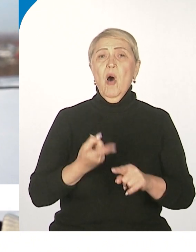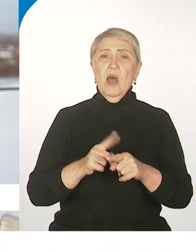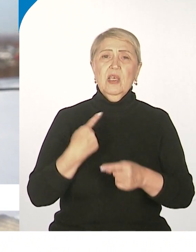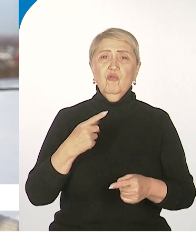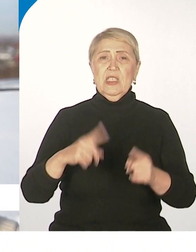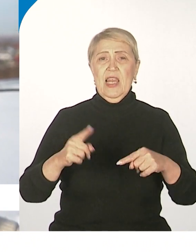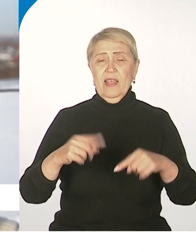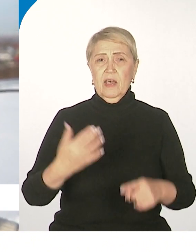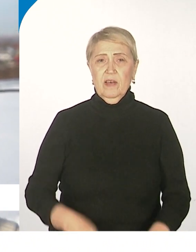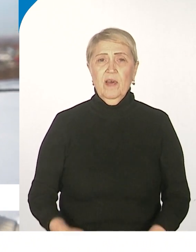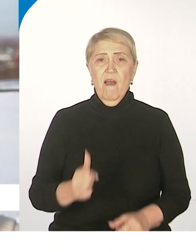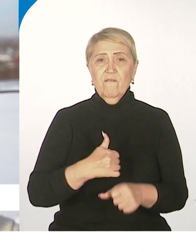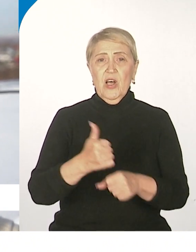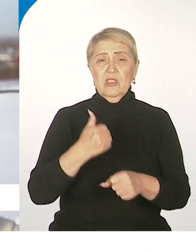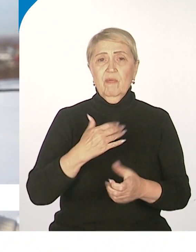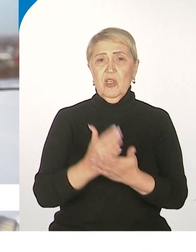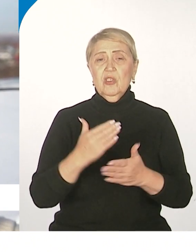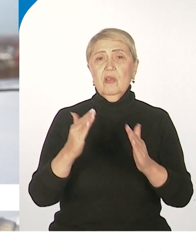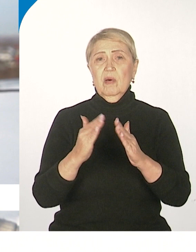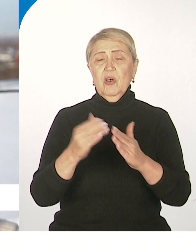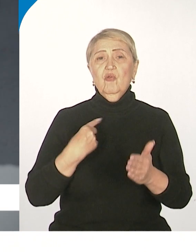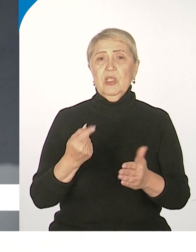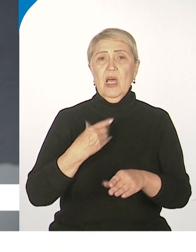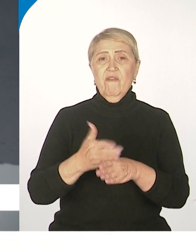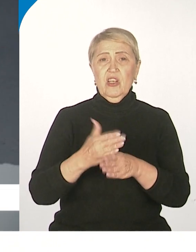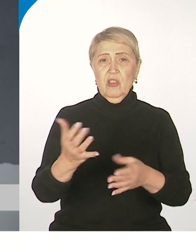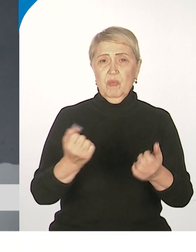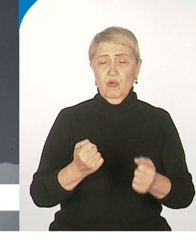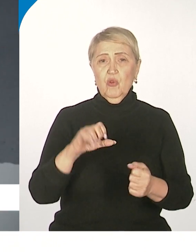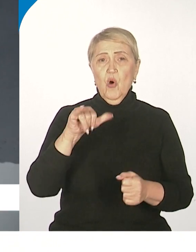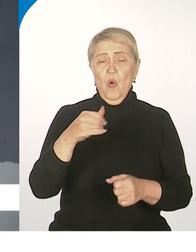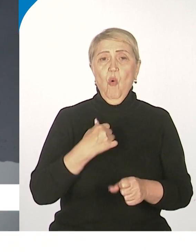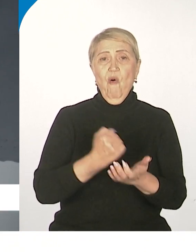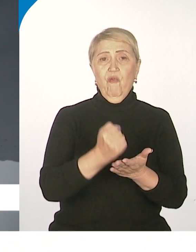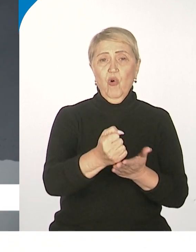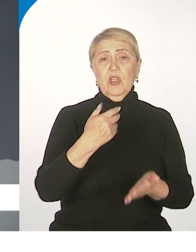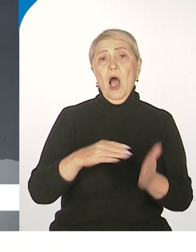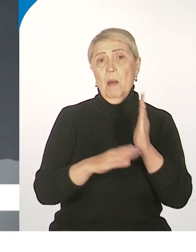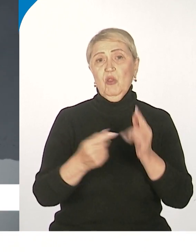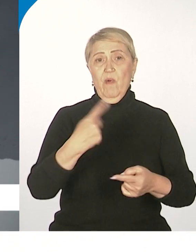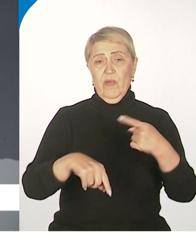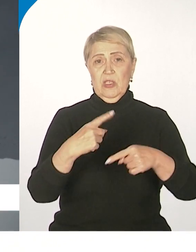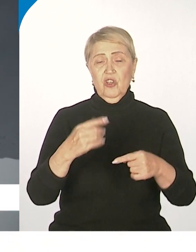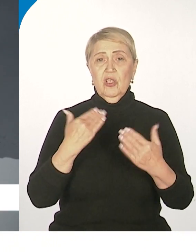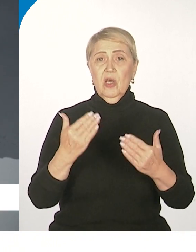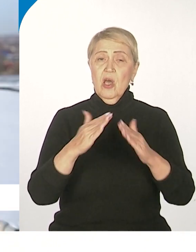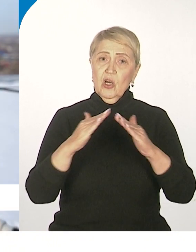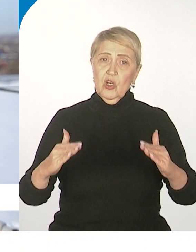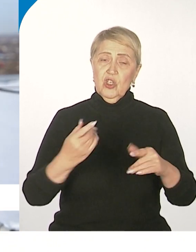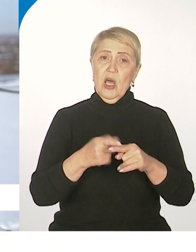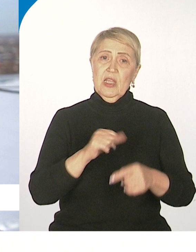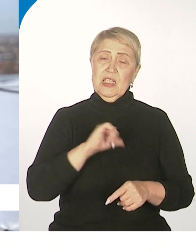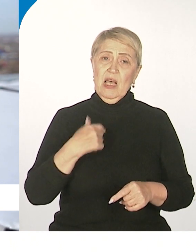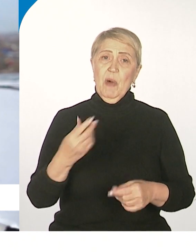Поэтому в основном идут займы на крыши, занимают у фонда, ну а потом возвращают. Крыша – это на сегодня, наверное, самый